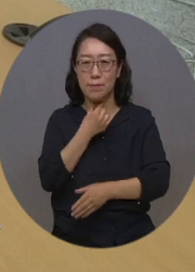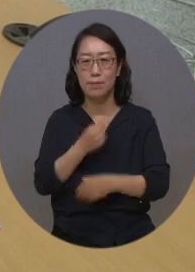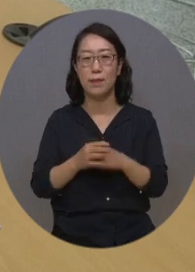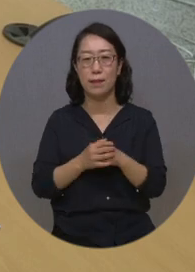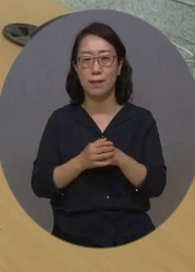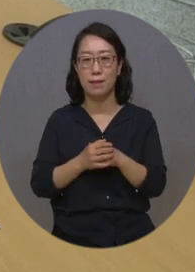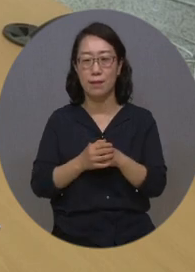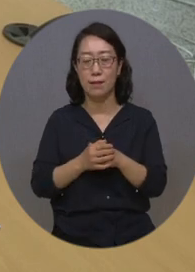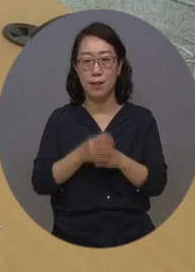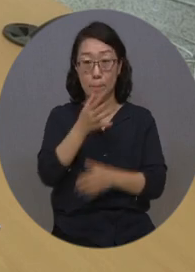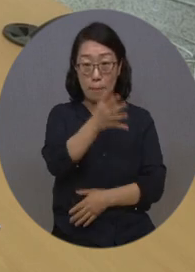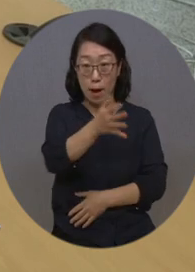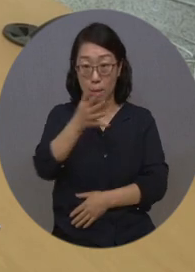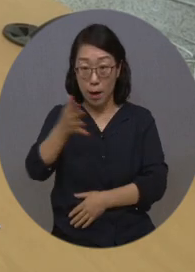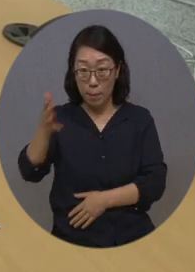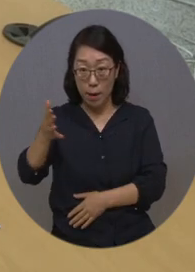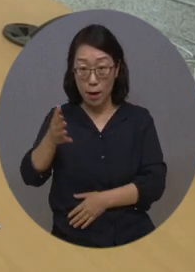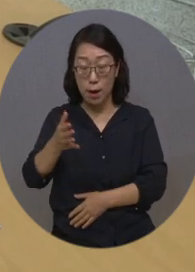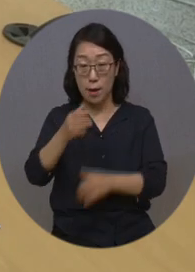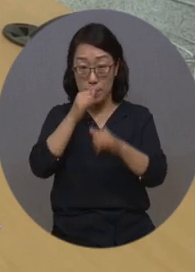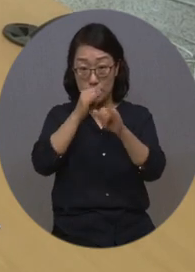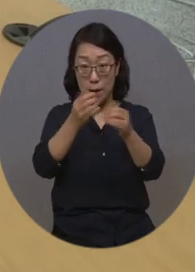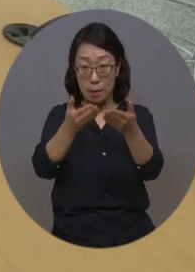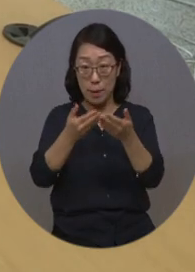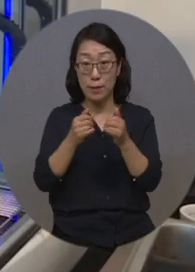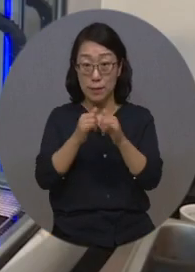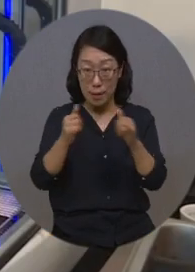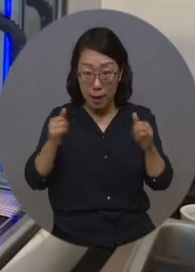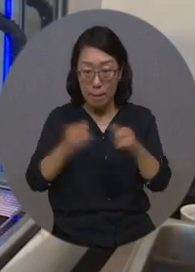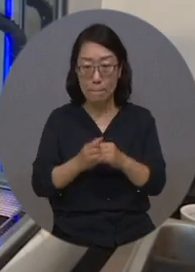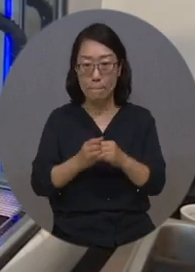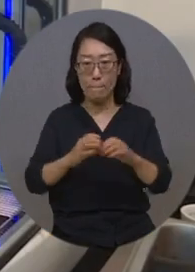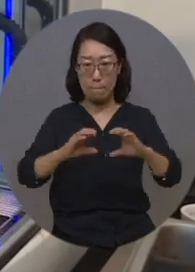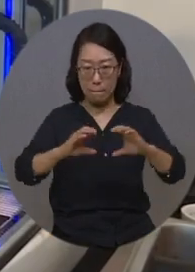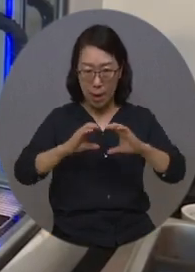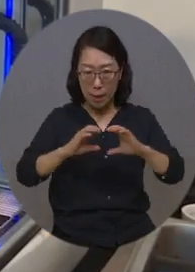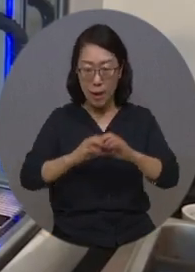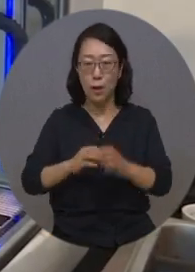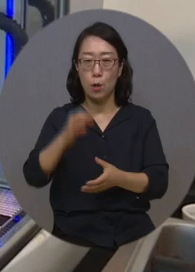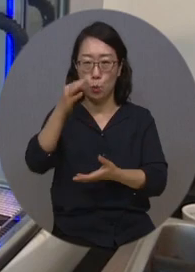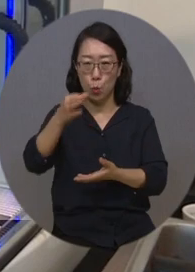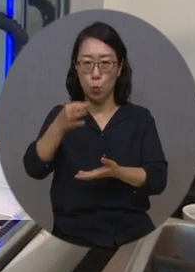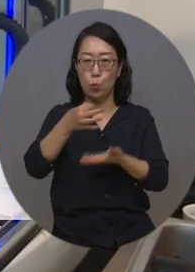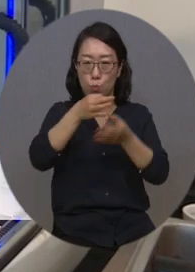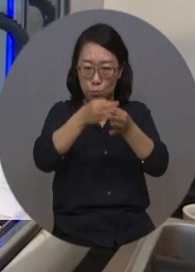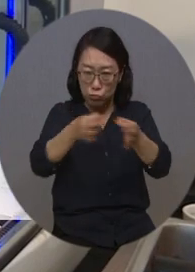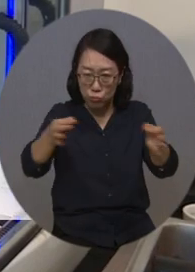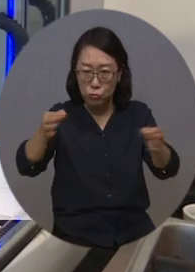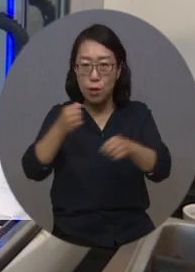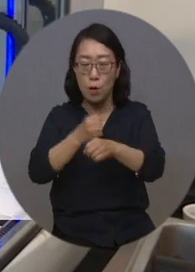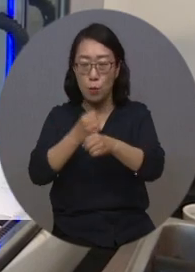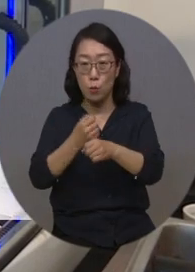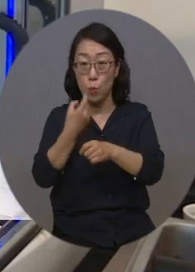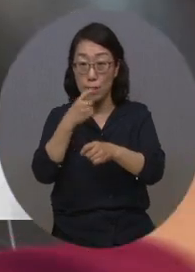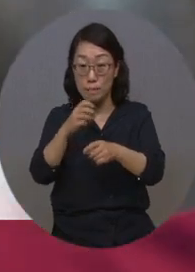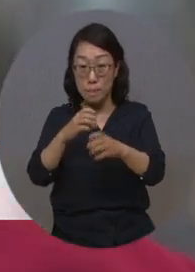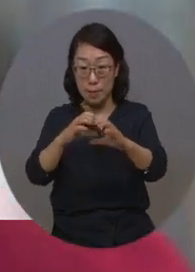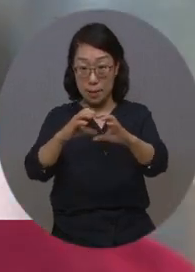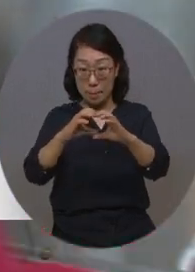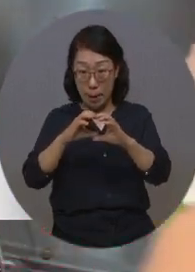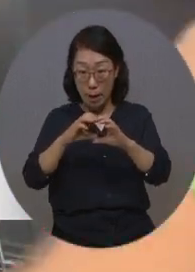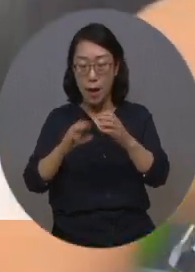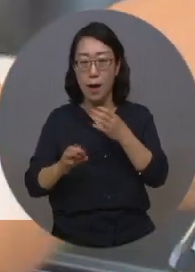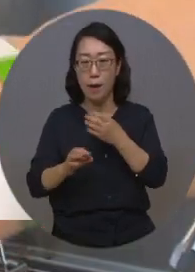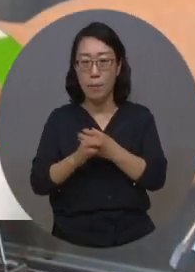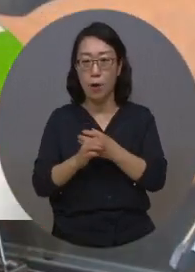직종별 대회 입상자에게는 상장과 메달, 상금이 수여되고 금메달 입상자는 오는 9월